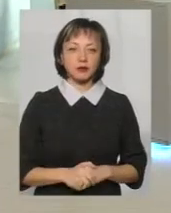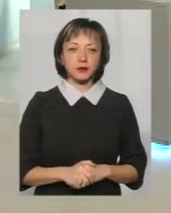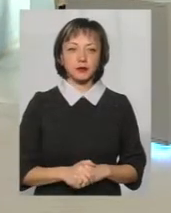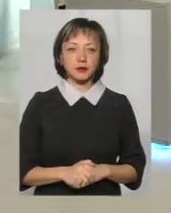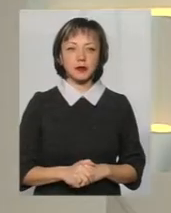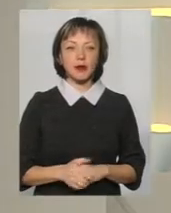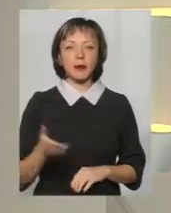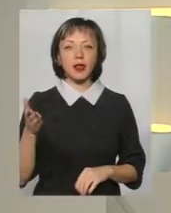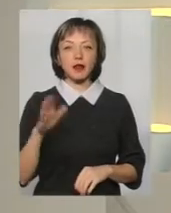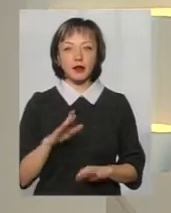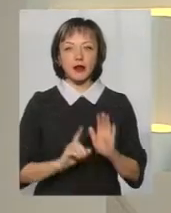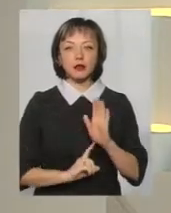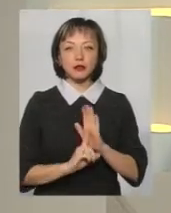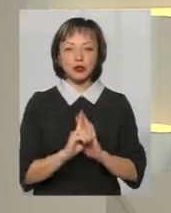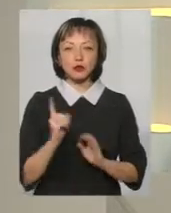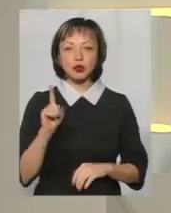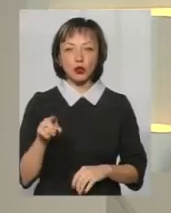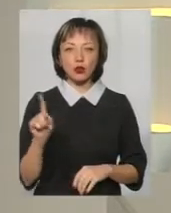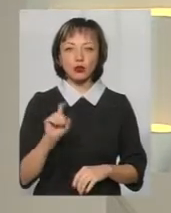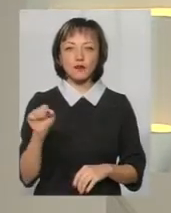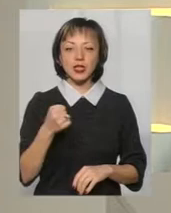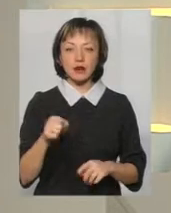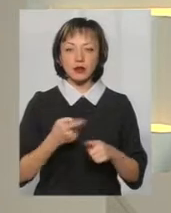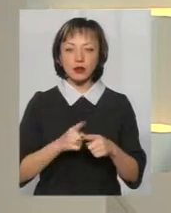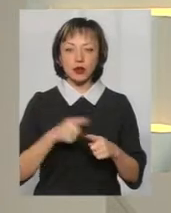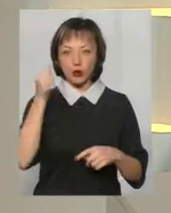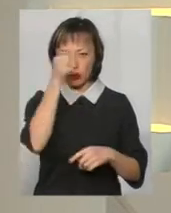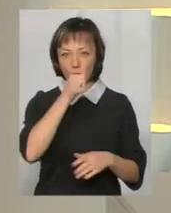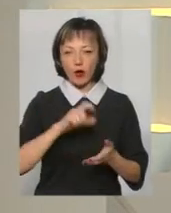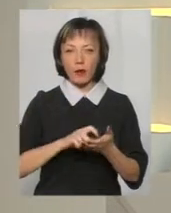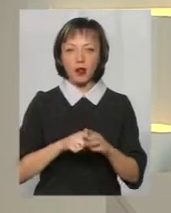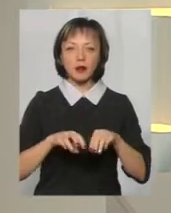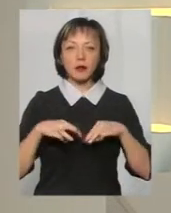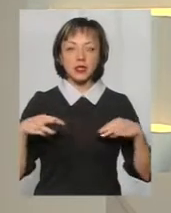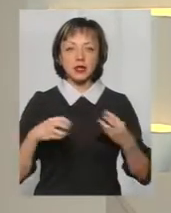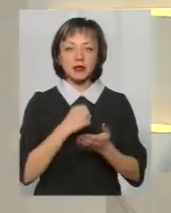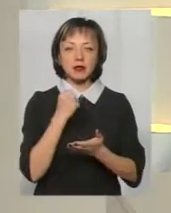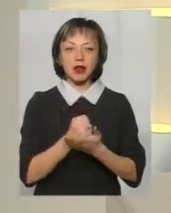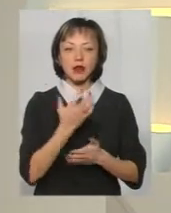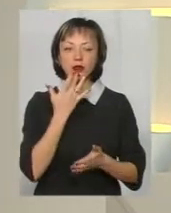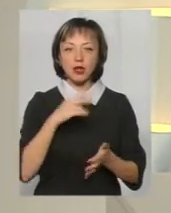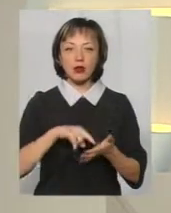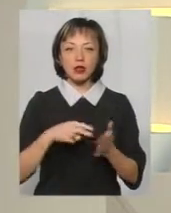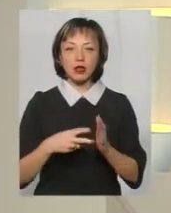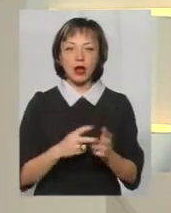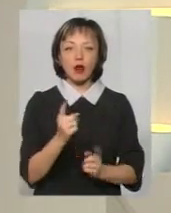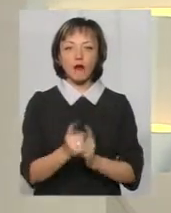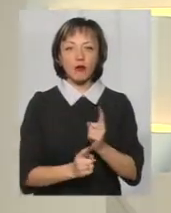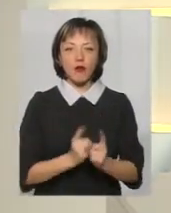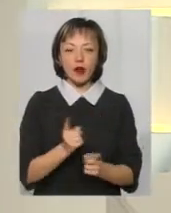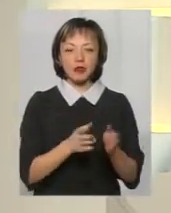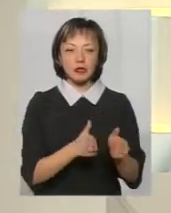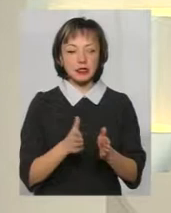Давайте, напевно, почнемо з того, що у серпні цього року Кабінет міністрів України затвердив національну стратегію реформування